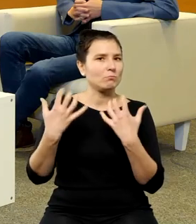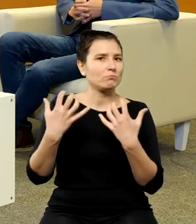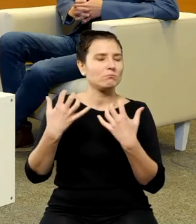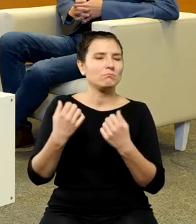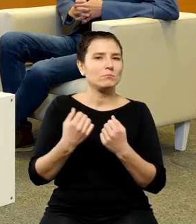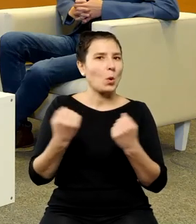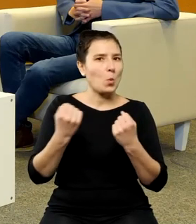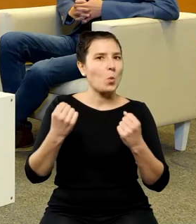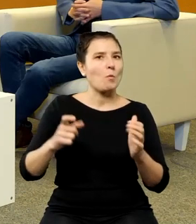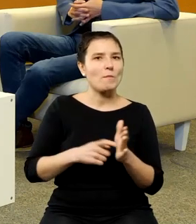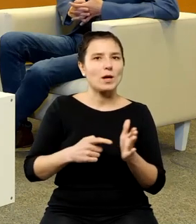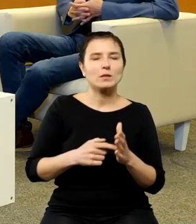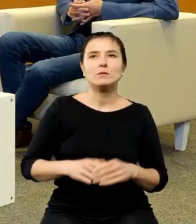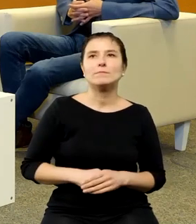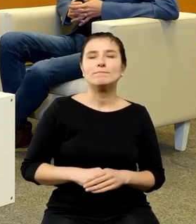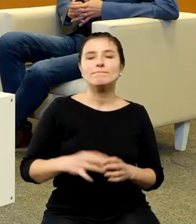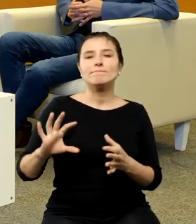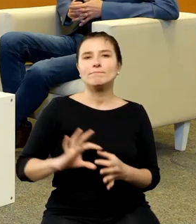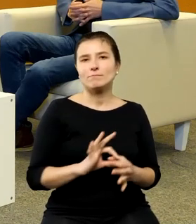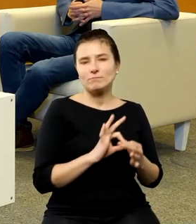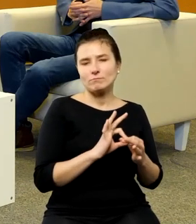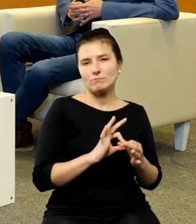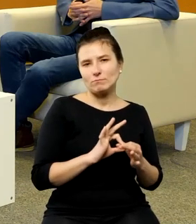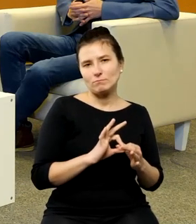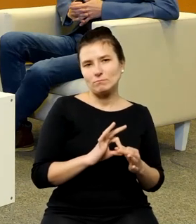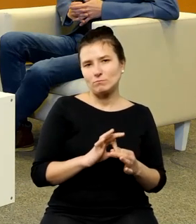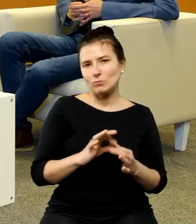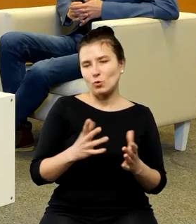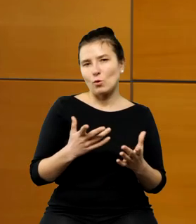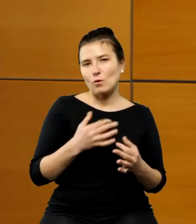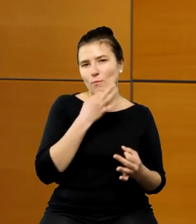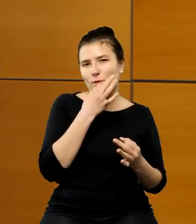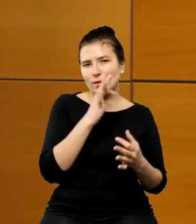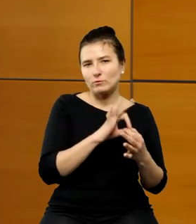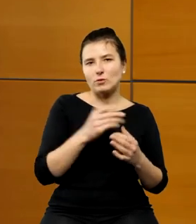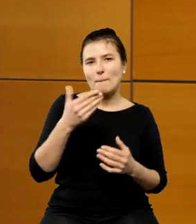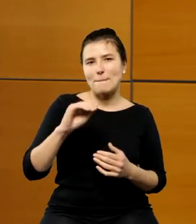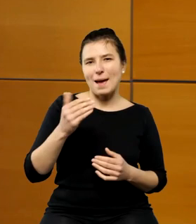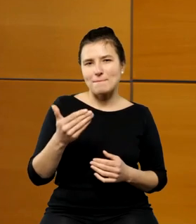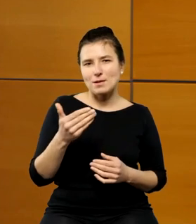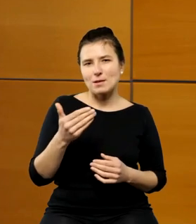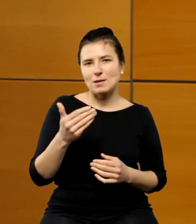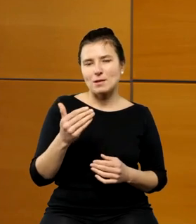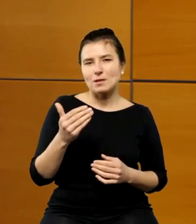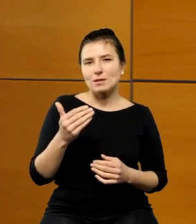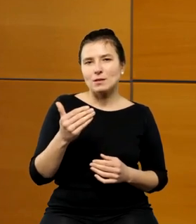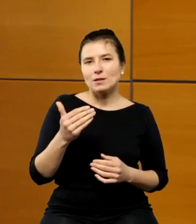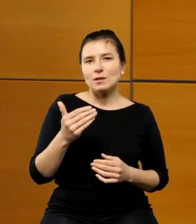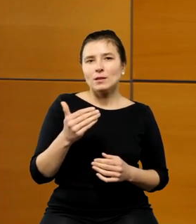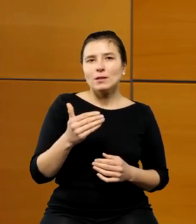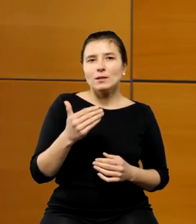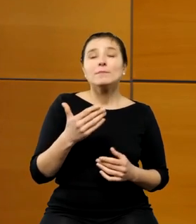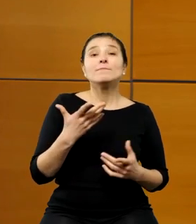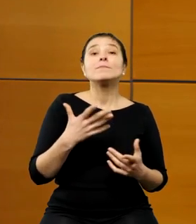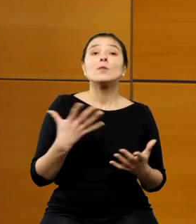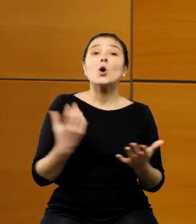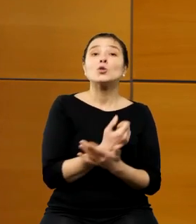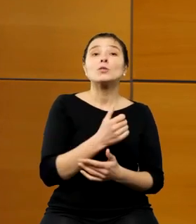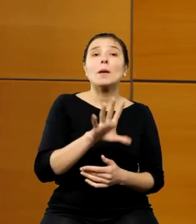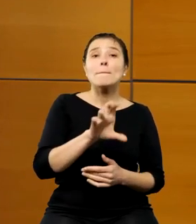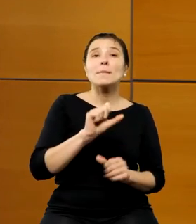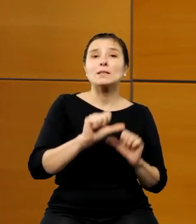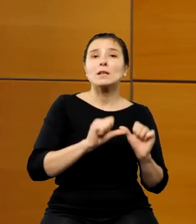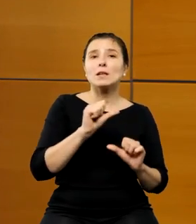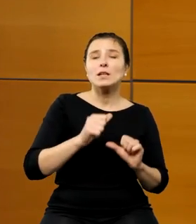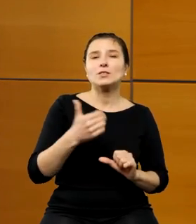wracając ściśle do pytania o o memy to no jednym z też dorobków tego pięćsetlecia była księga Tytusa